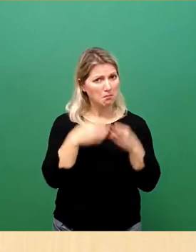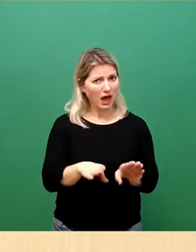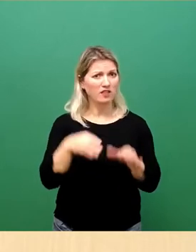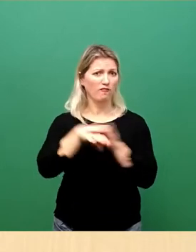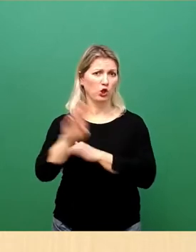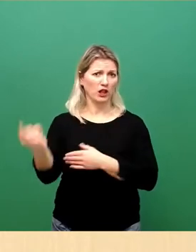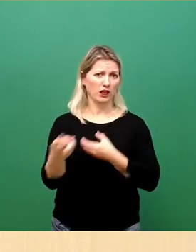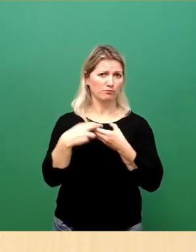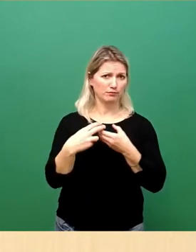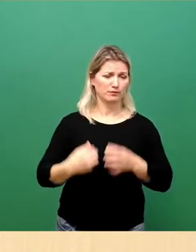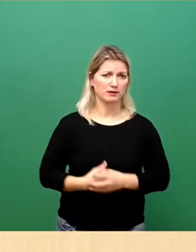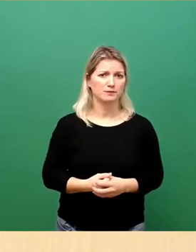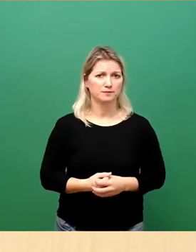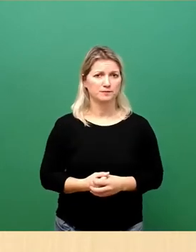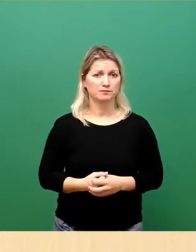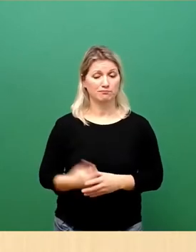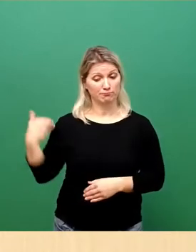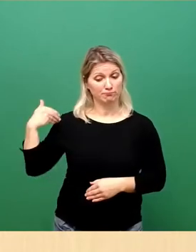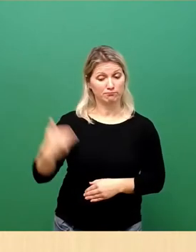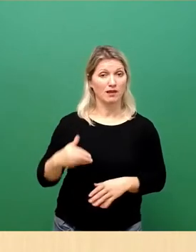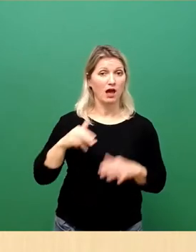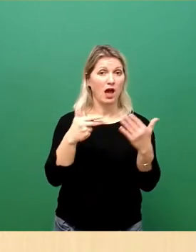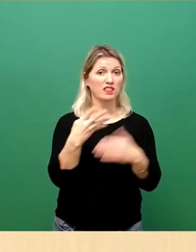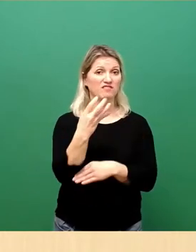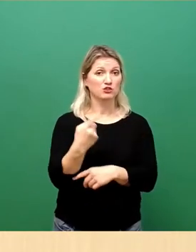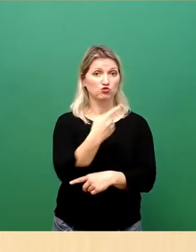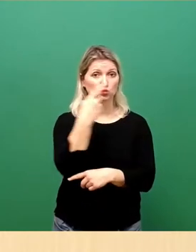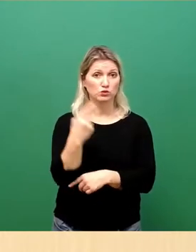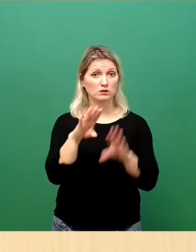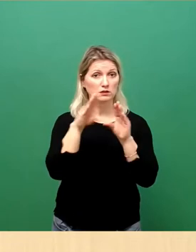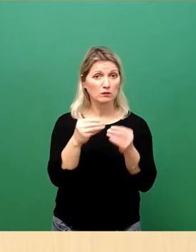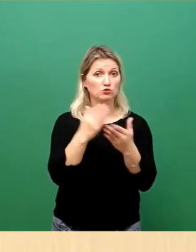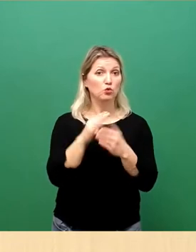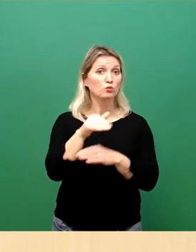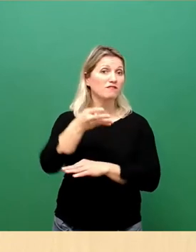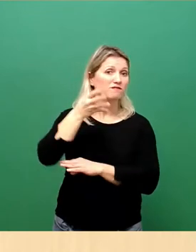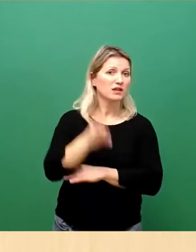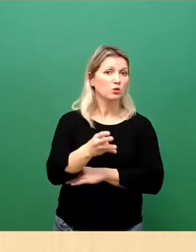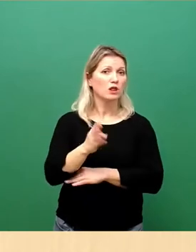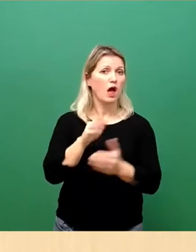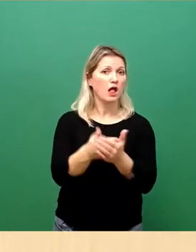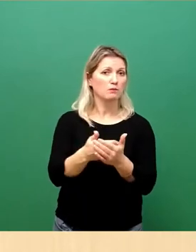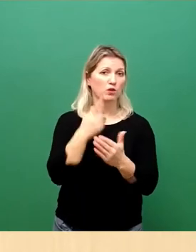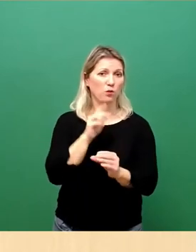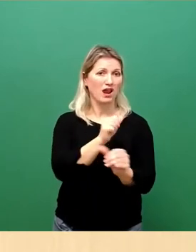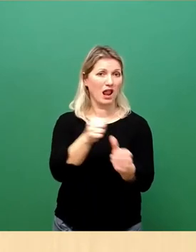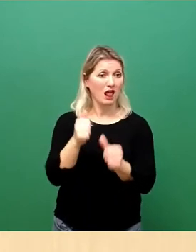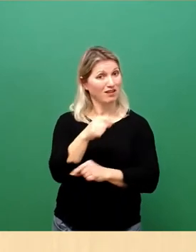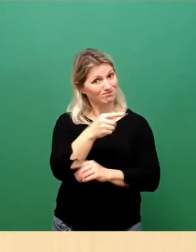Allein in den vergangenen 48 Stunden haben wir über 400 Hilfsangebote über diesen Kanal erhalten.